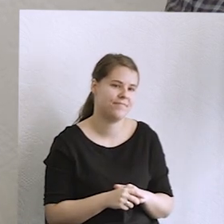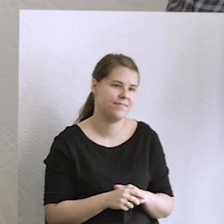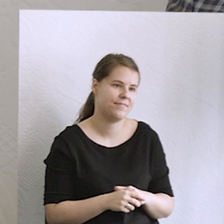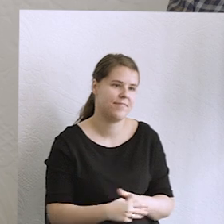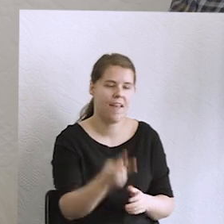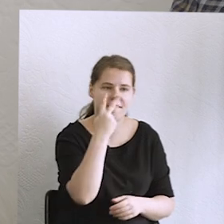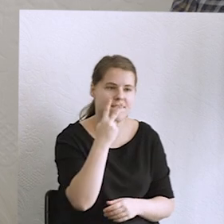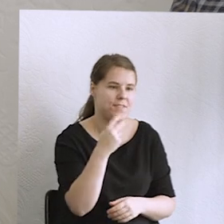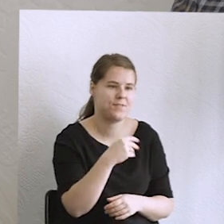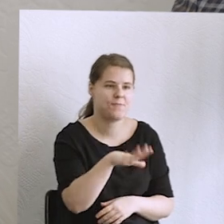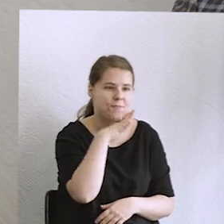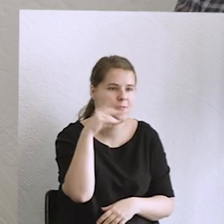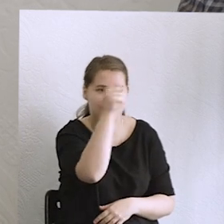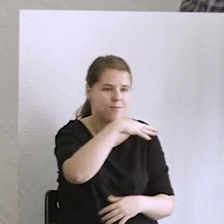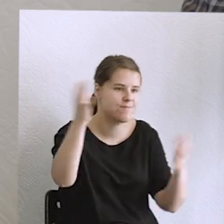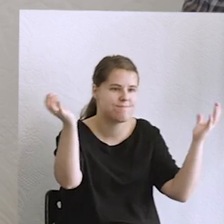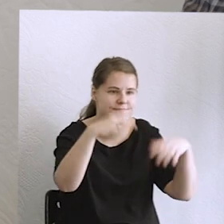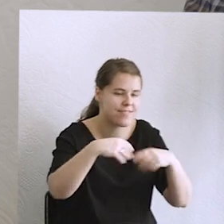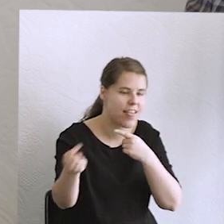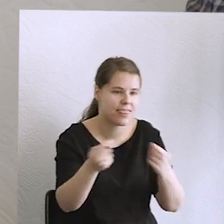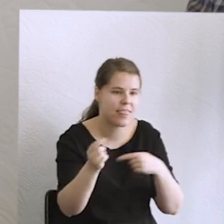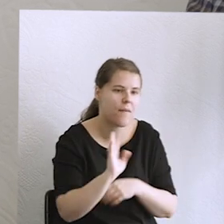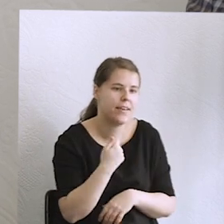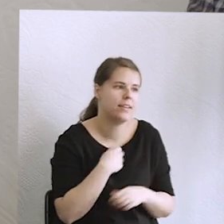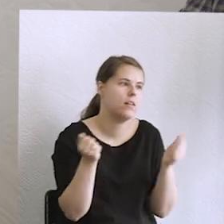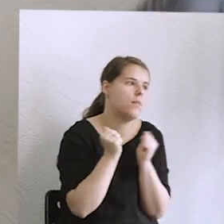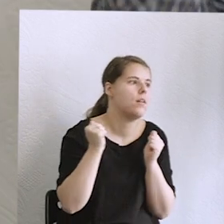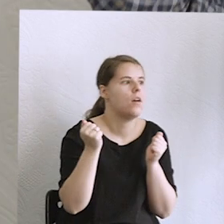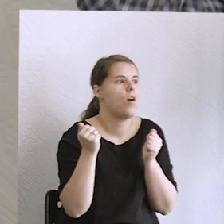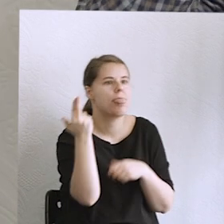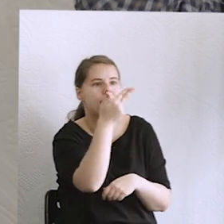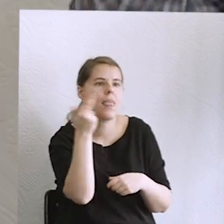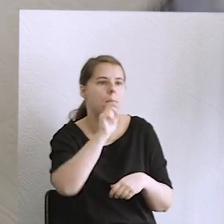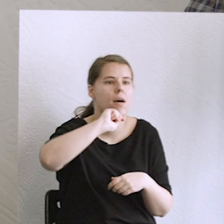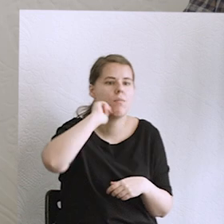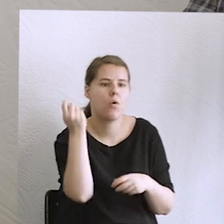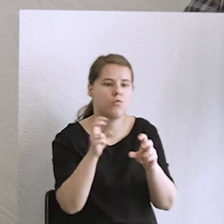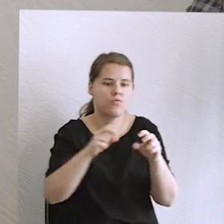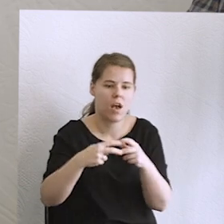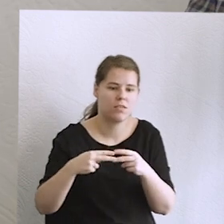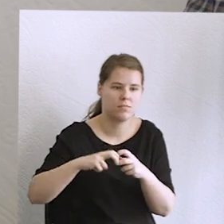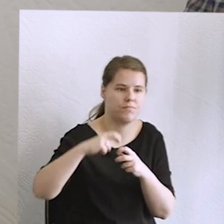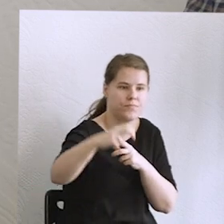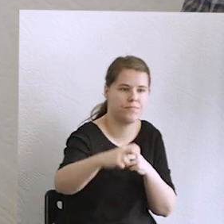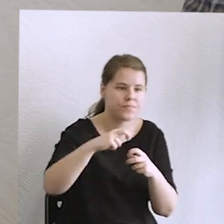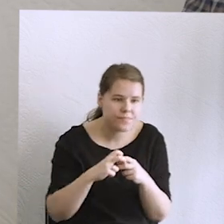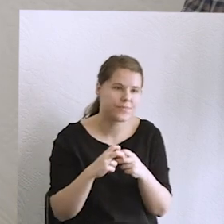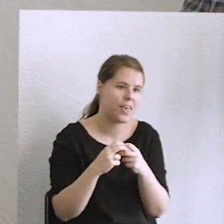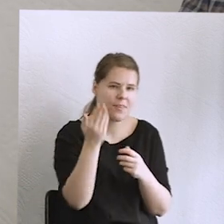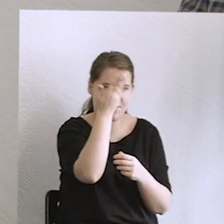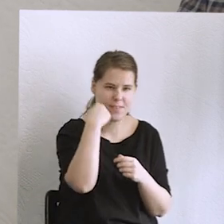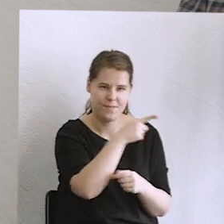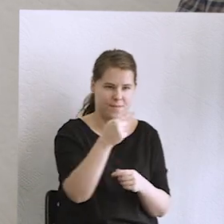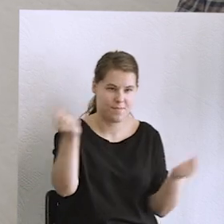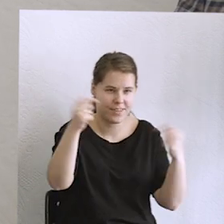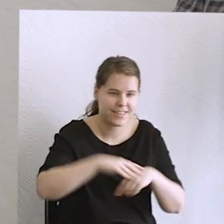salę. Oczywiście obawiałem się, że jak powiemy, że podróżujemy w przyszłość, to różnie może się wydarzyć. Dajecie też nadzieję, że